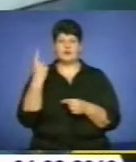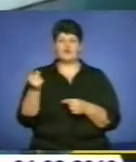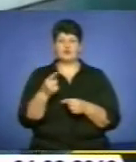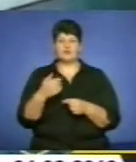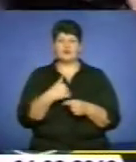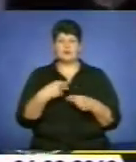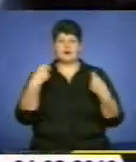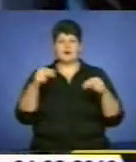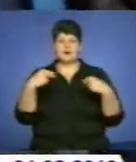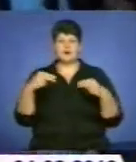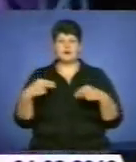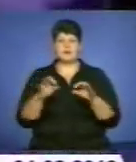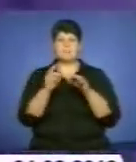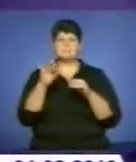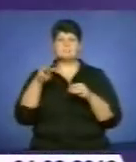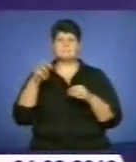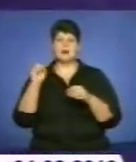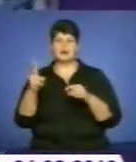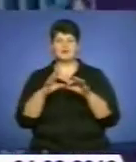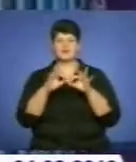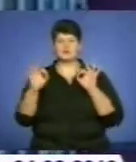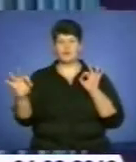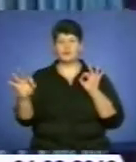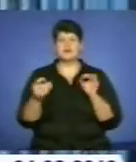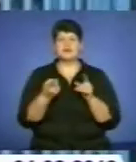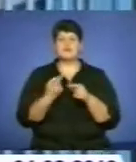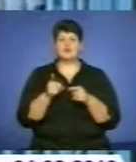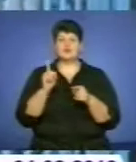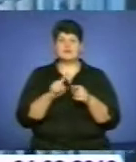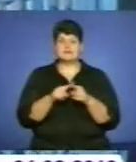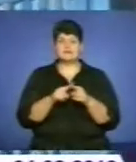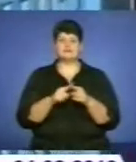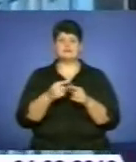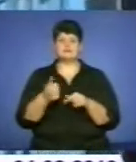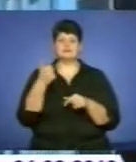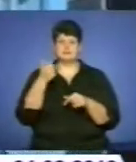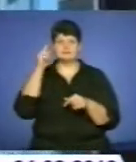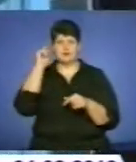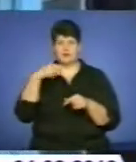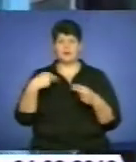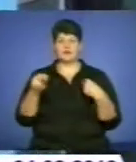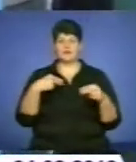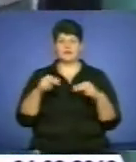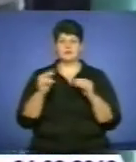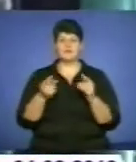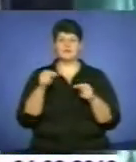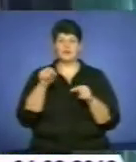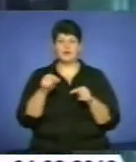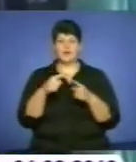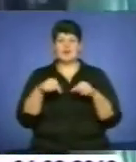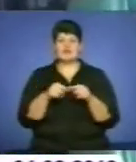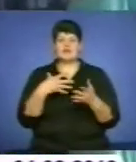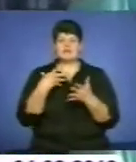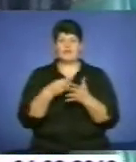макову соломку. 53-річна рівненчанка добре ознайомлена з правилами торгівлі. На малій батьківщині організувала власну справу.